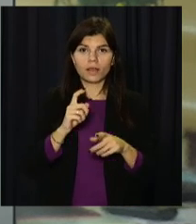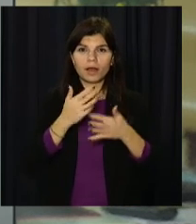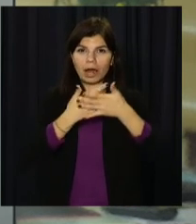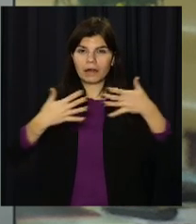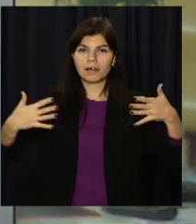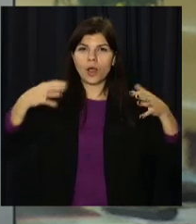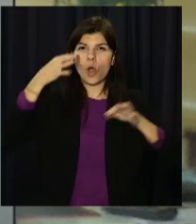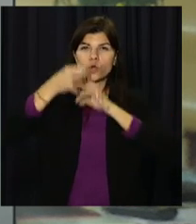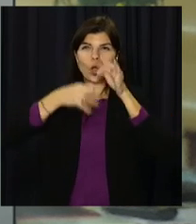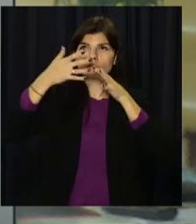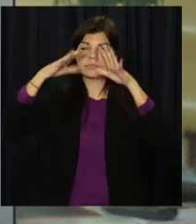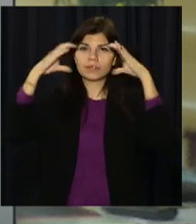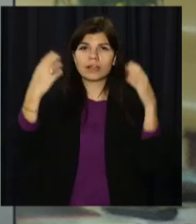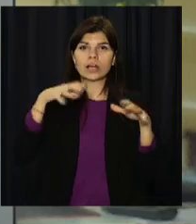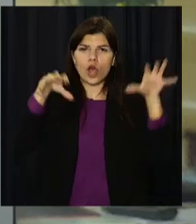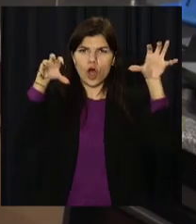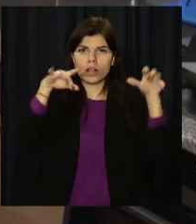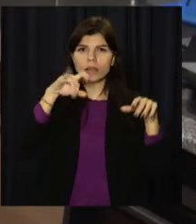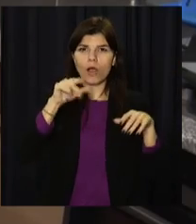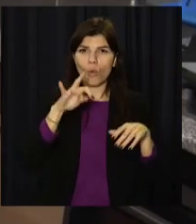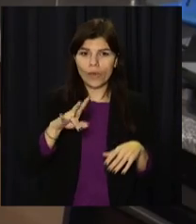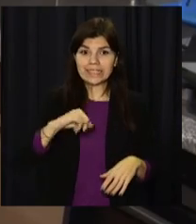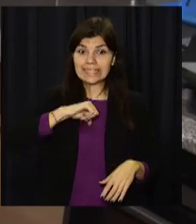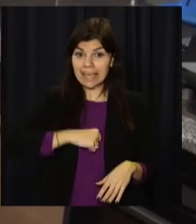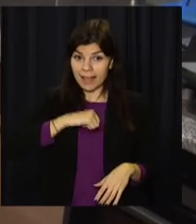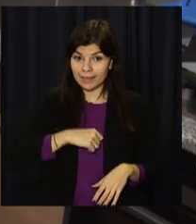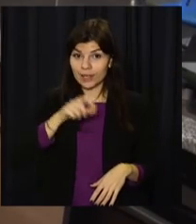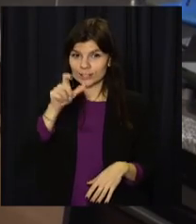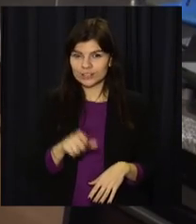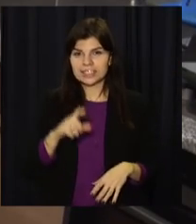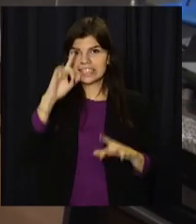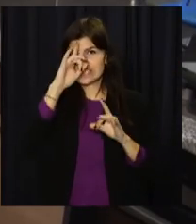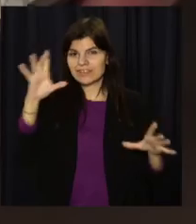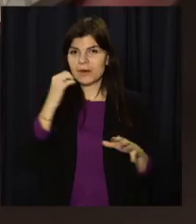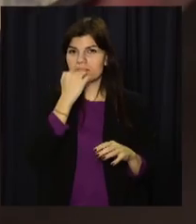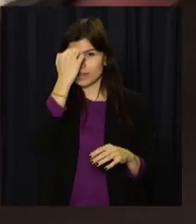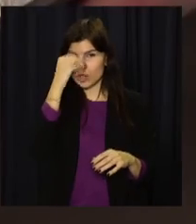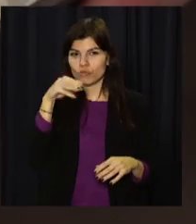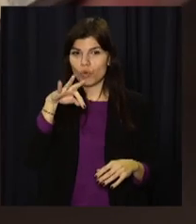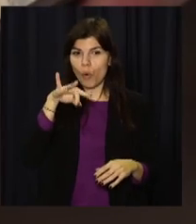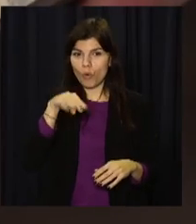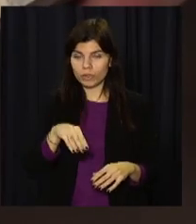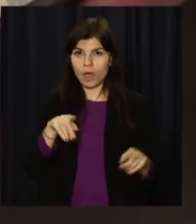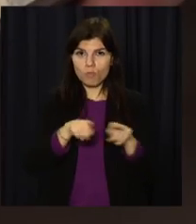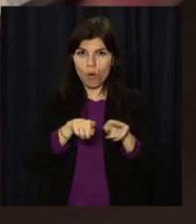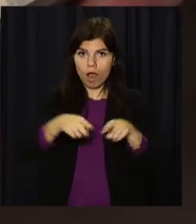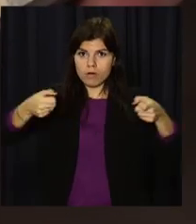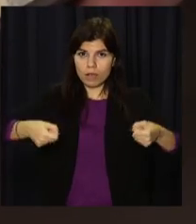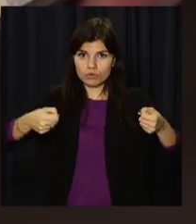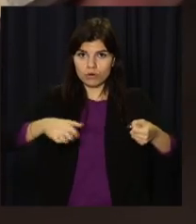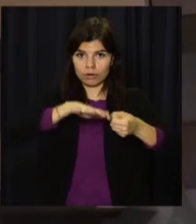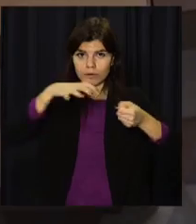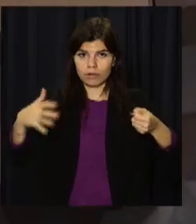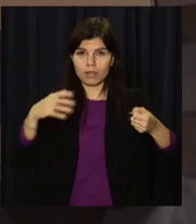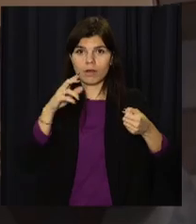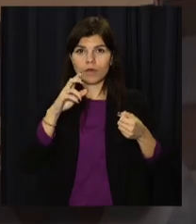космічного корабля, дракона і навіть сала. Втім, знаменитим чоловік став завдяки торту у вигляді каструлі з борщем,